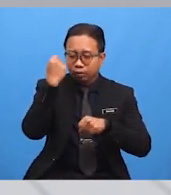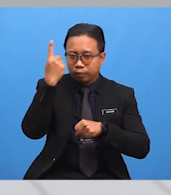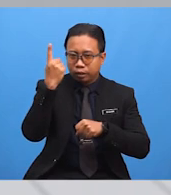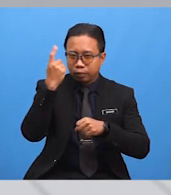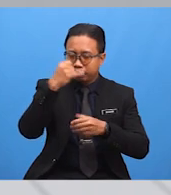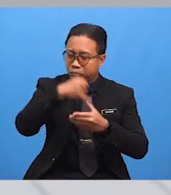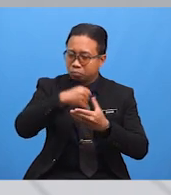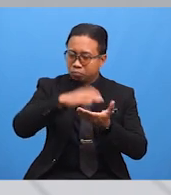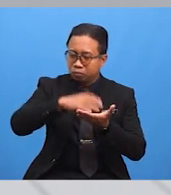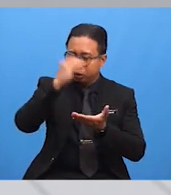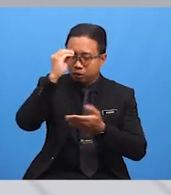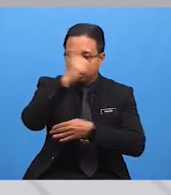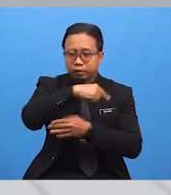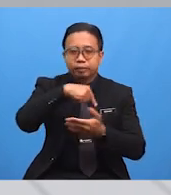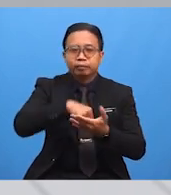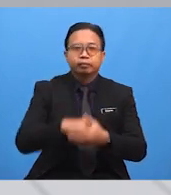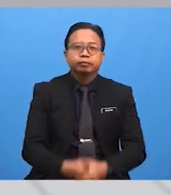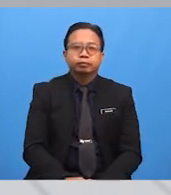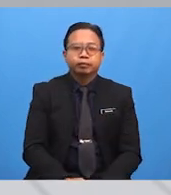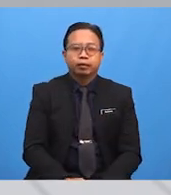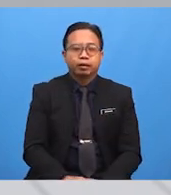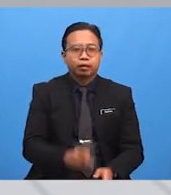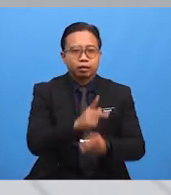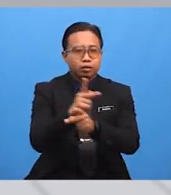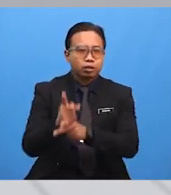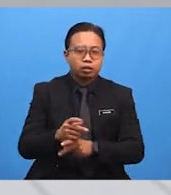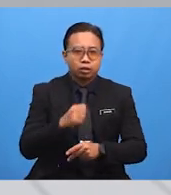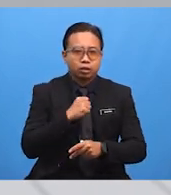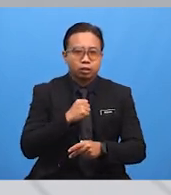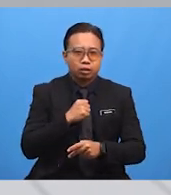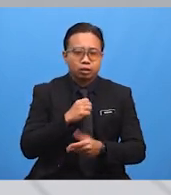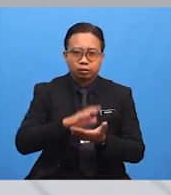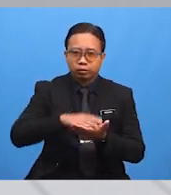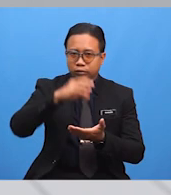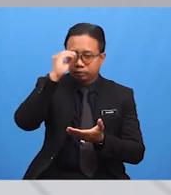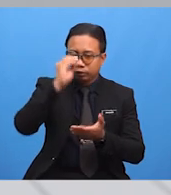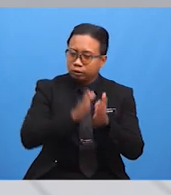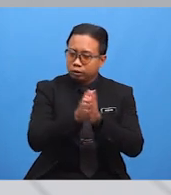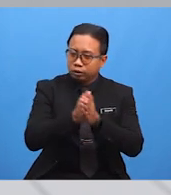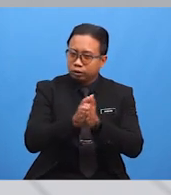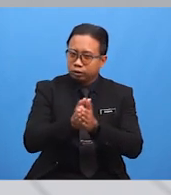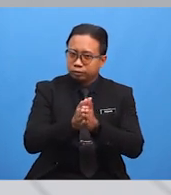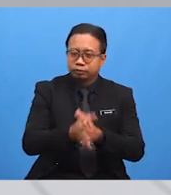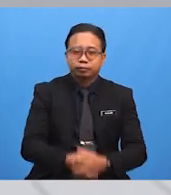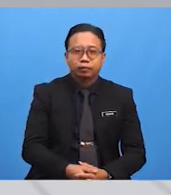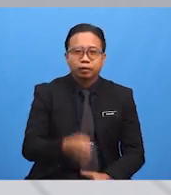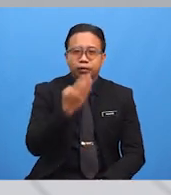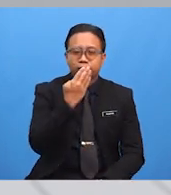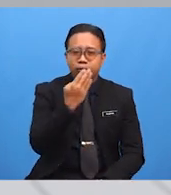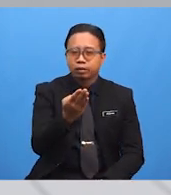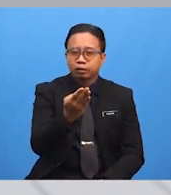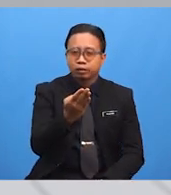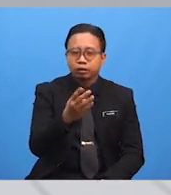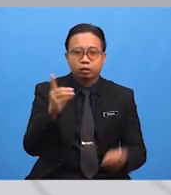pelajaran yang telah dibincangkan. Jaga diri baik-baik dan belajar rajin-rajin. Terima kasih